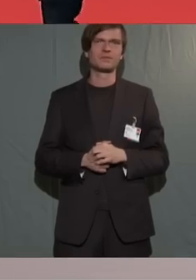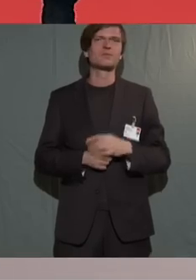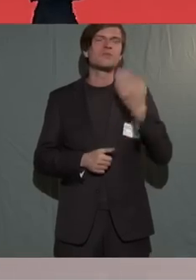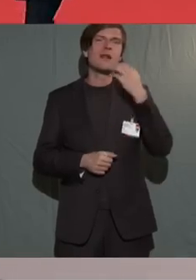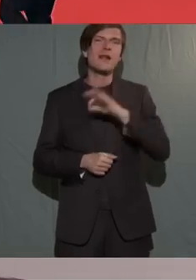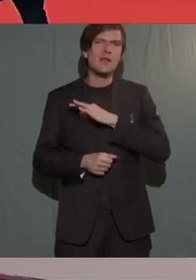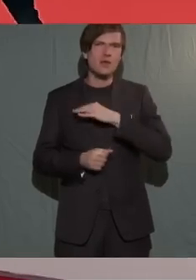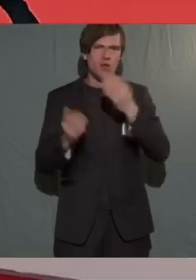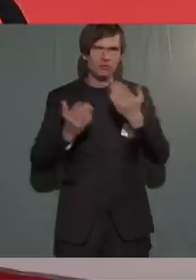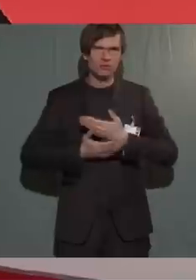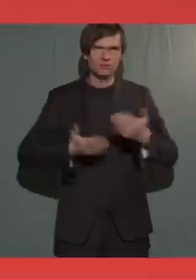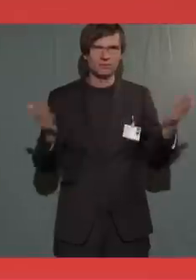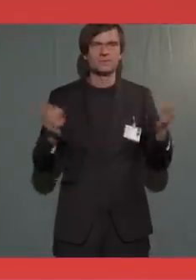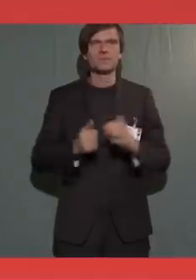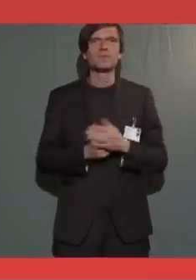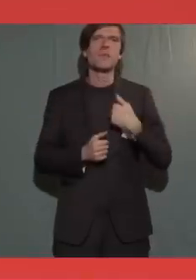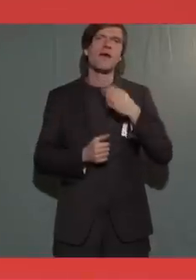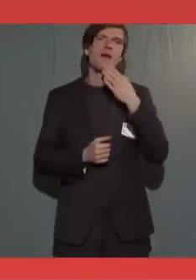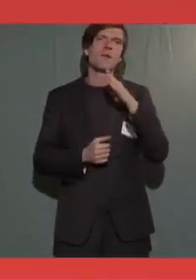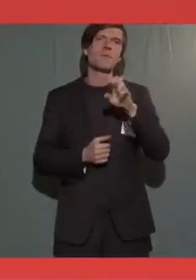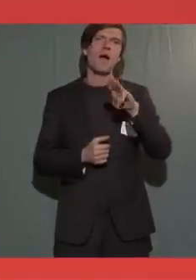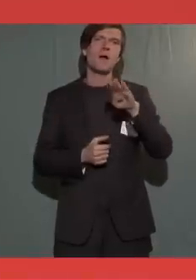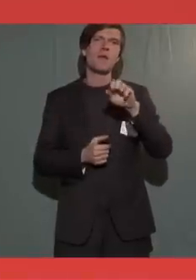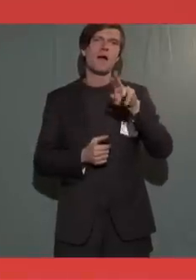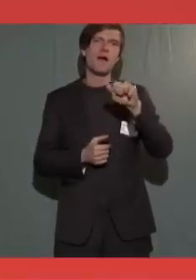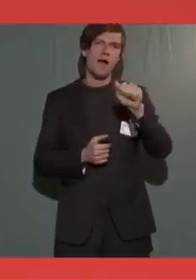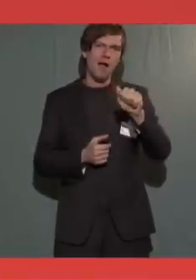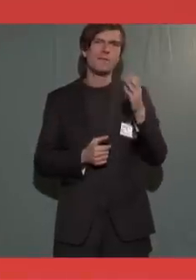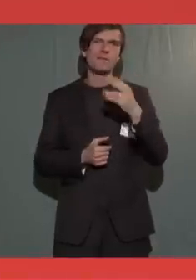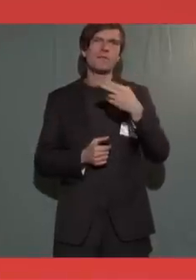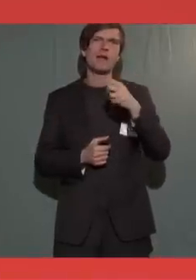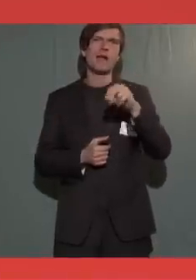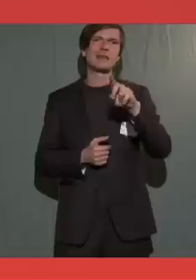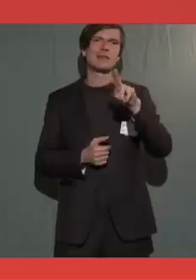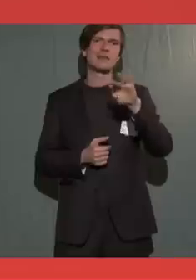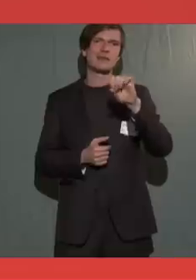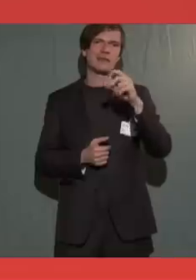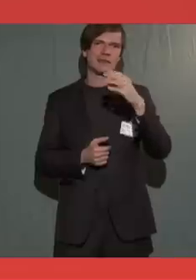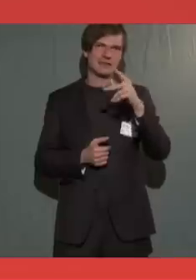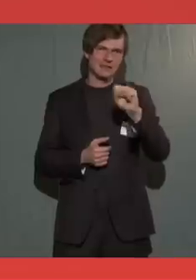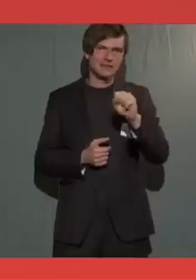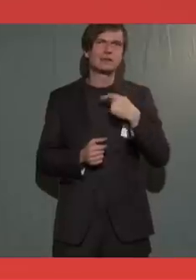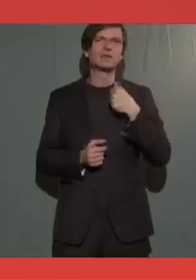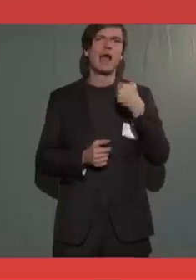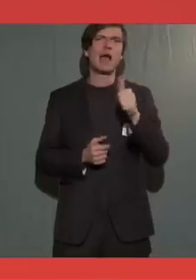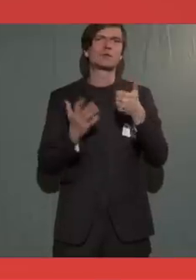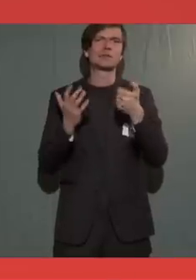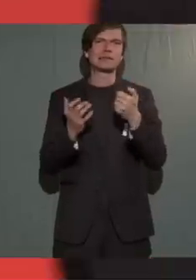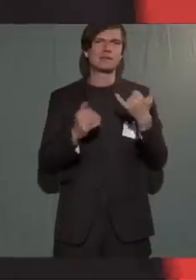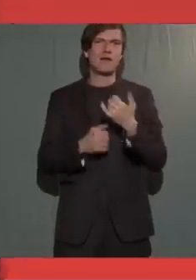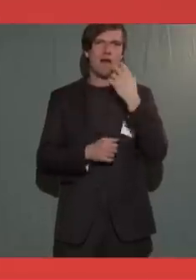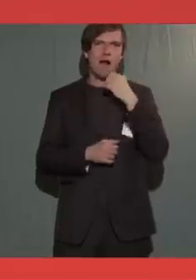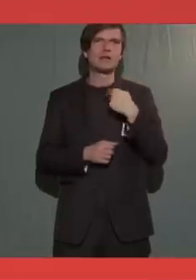Liebe Genossinnen und Genossen, ich bin Barbara Hendricks, ich bin 61 Jahre alt, ich bin die, die für die Zahlen und das Geld zuständig ist,